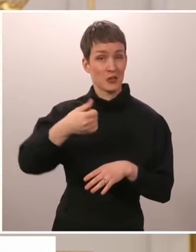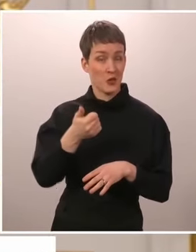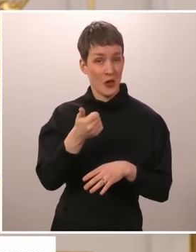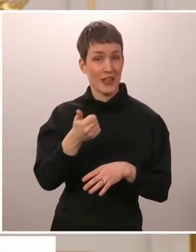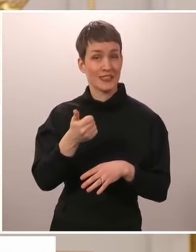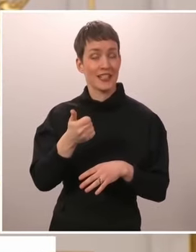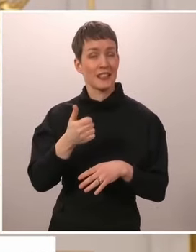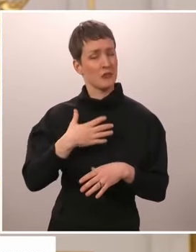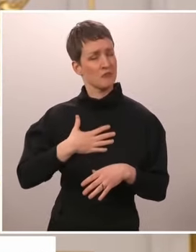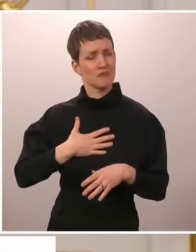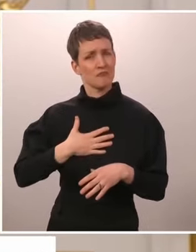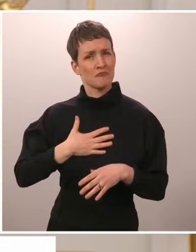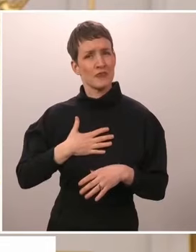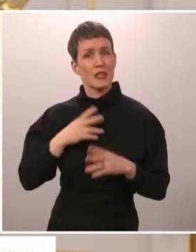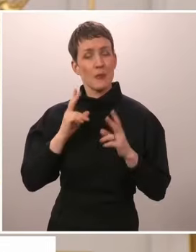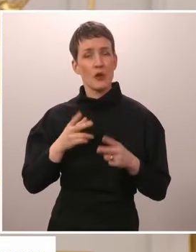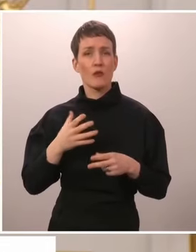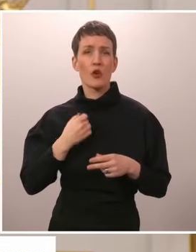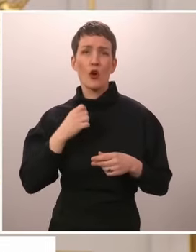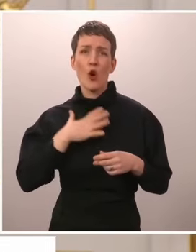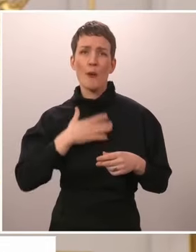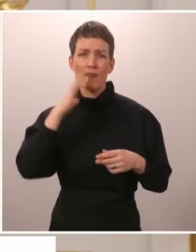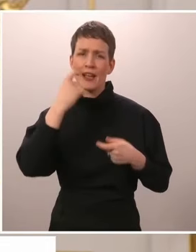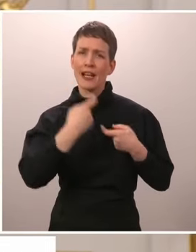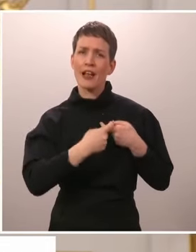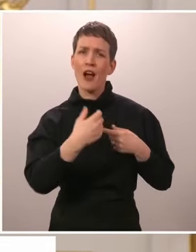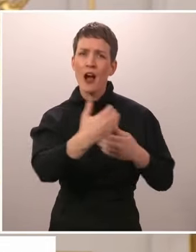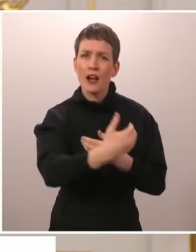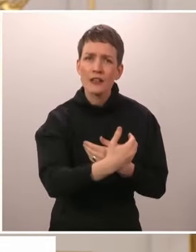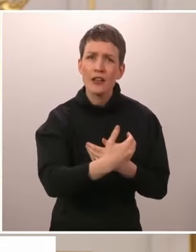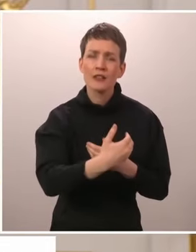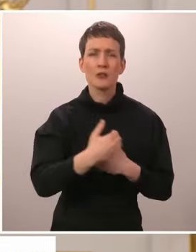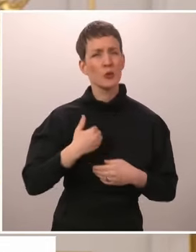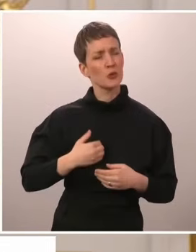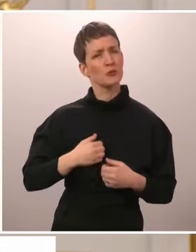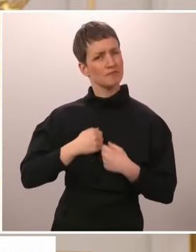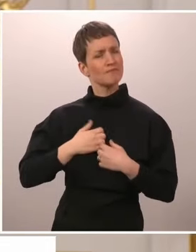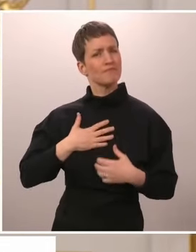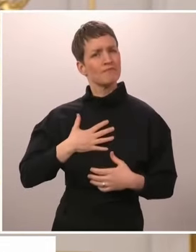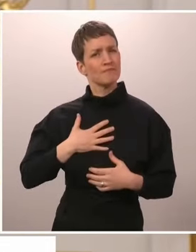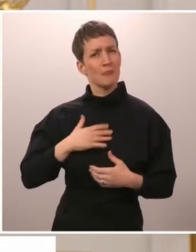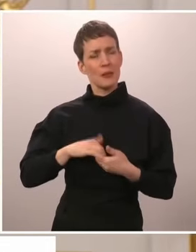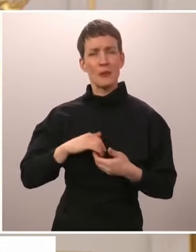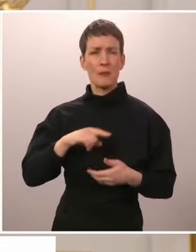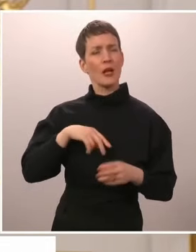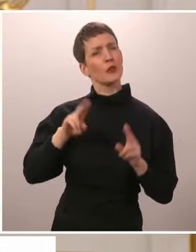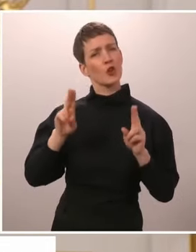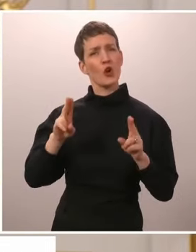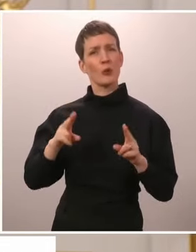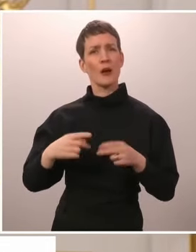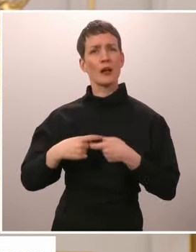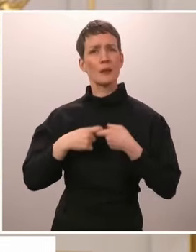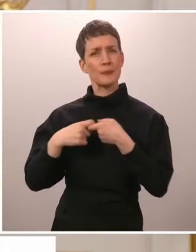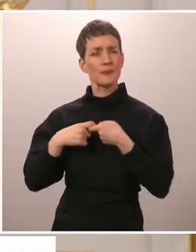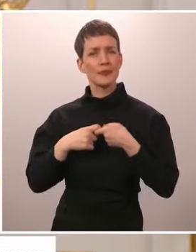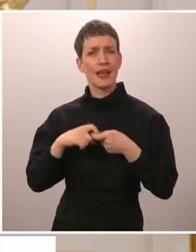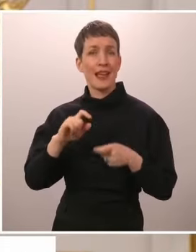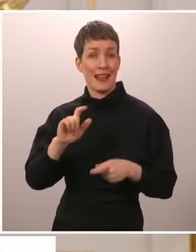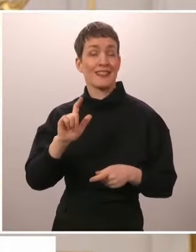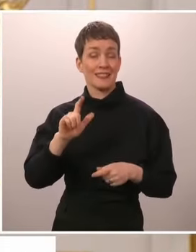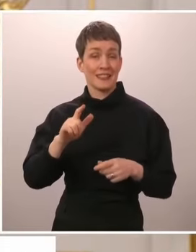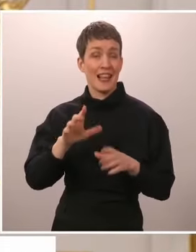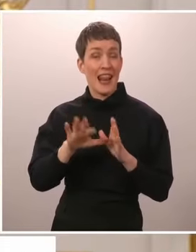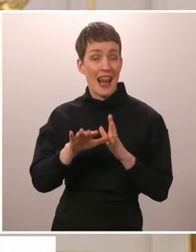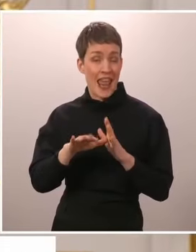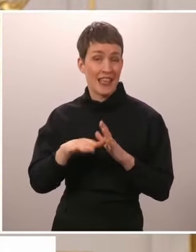samtidigt också att kunna krama min bror. Det är en stor stund där vi kommer från en helt normalfamilj, från Lööfö faktiskt, helt bredvid